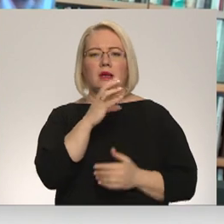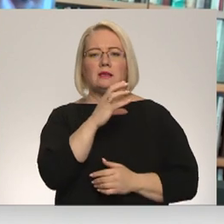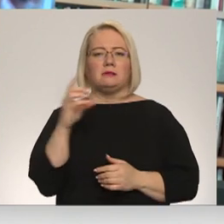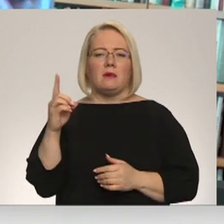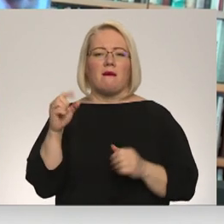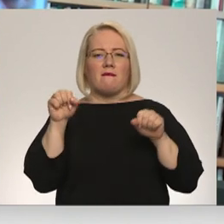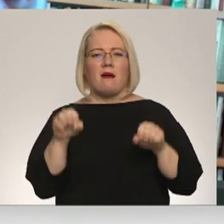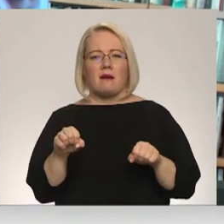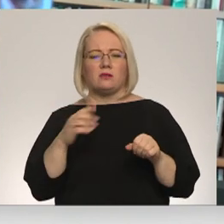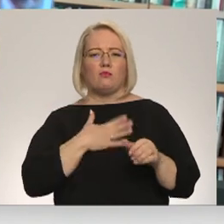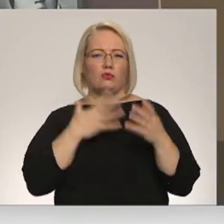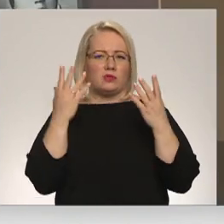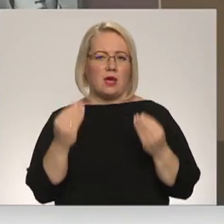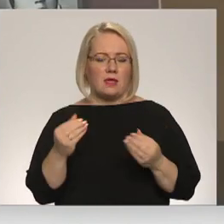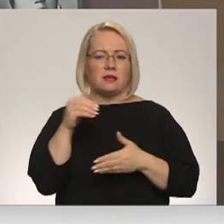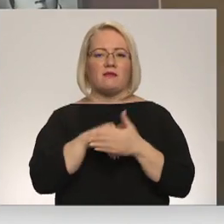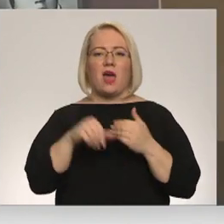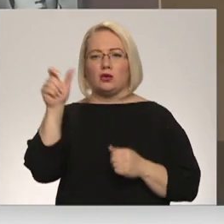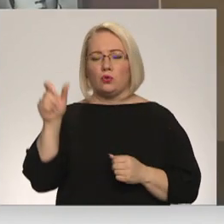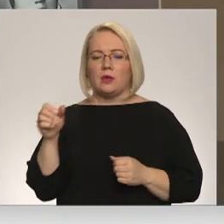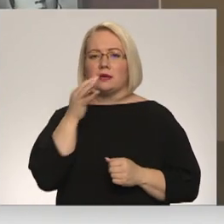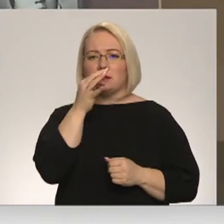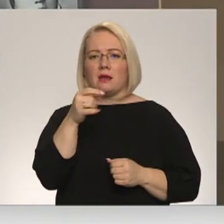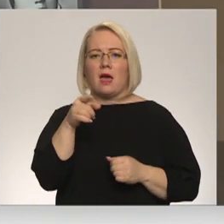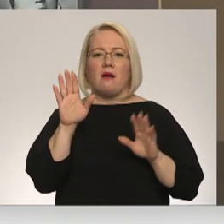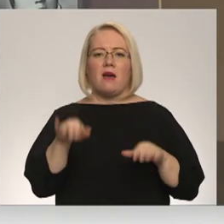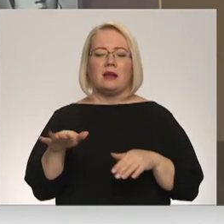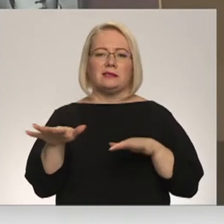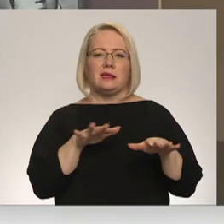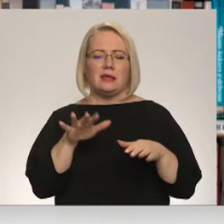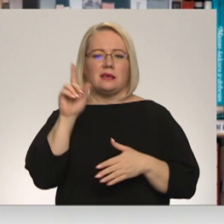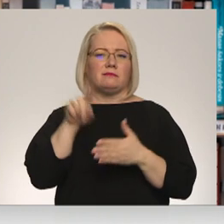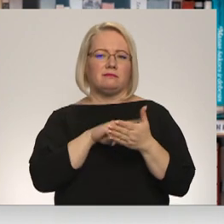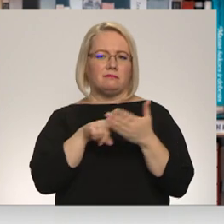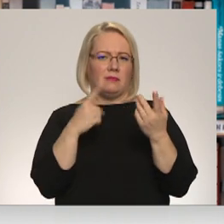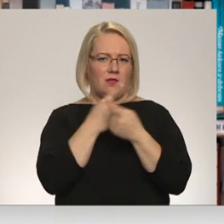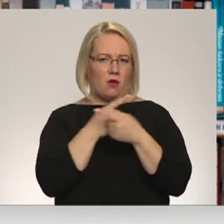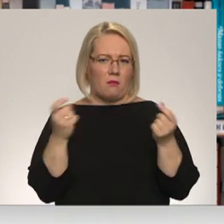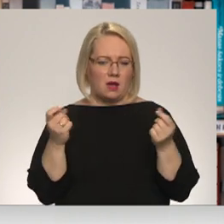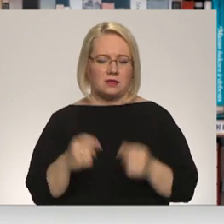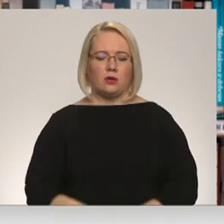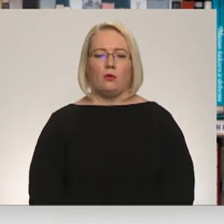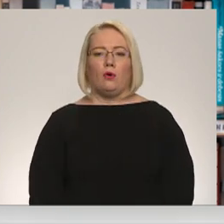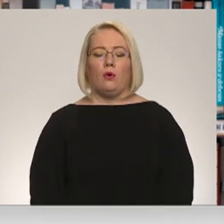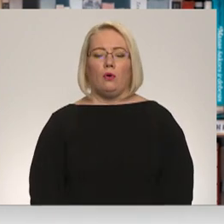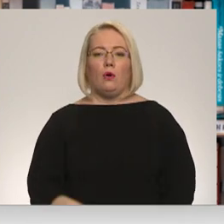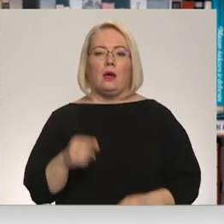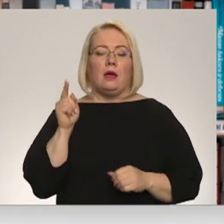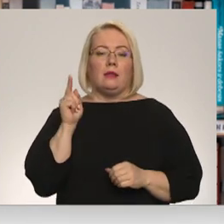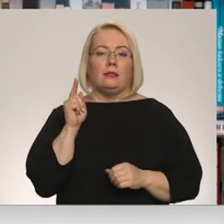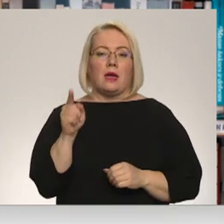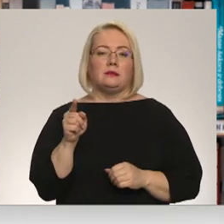mūsdienās. Vēsturnieki uzsver, šādā veidā var cīnīties arī ar dezinformāciju. Tas lielā mērā saskana